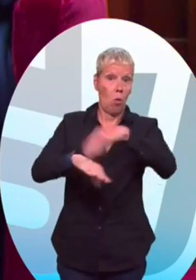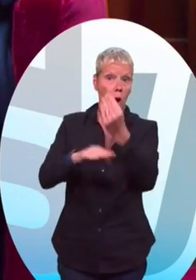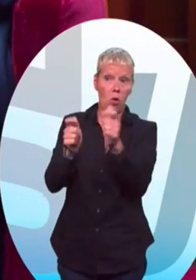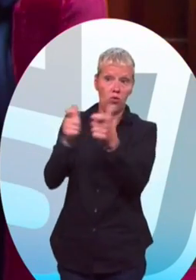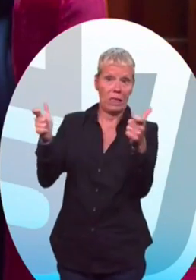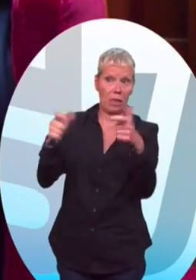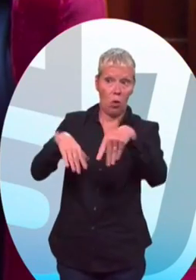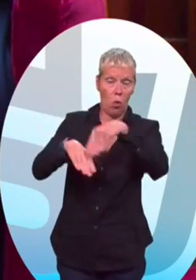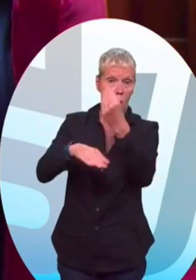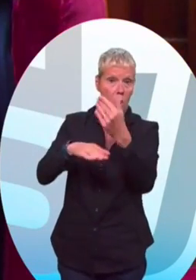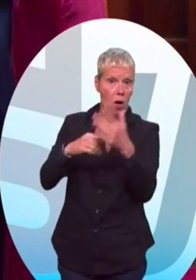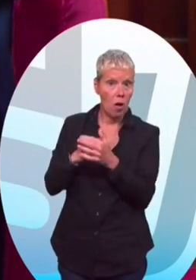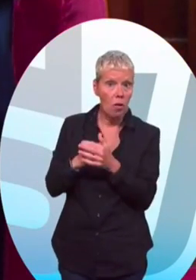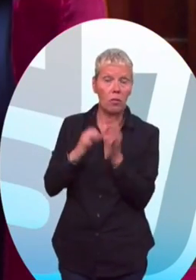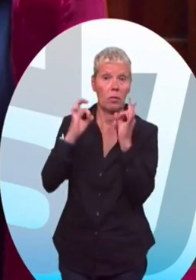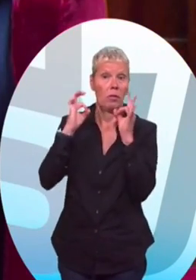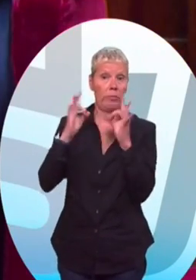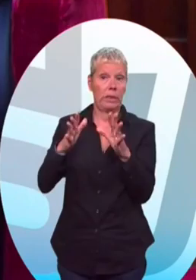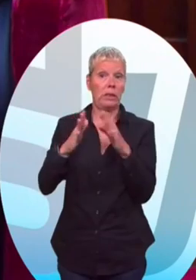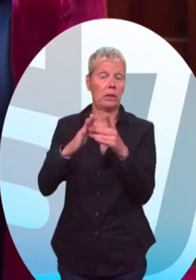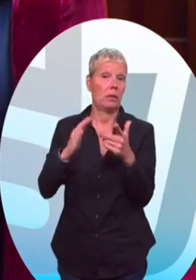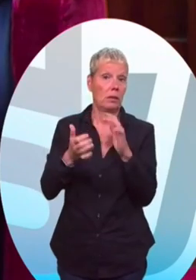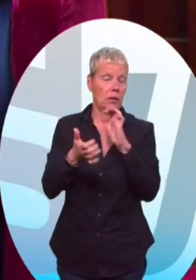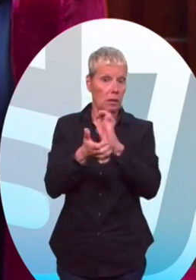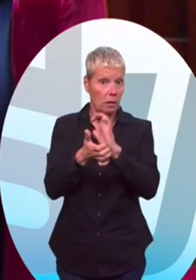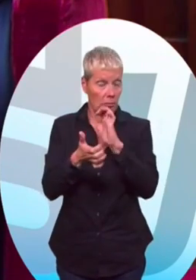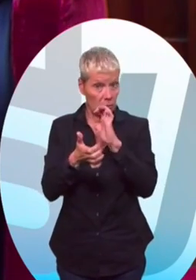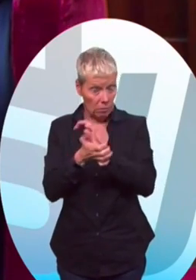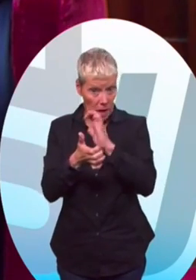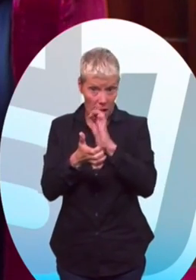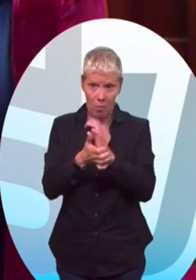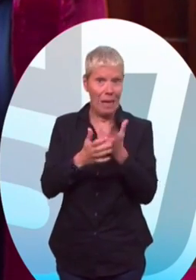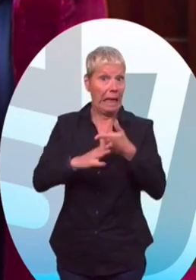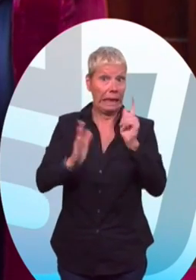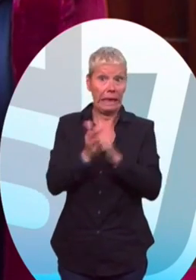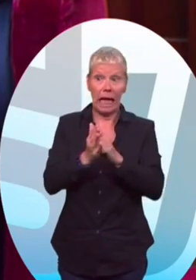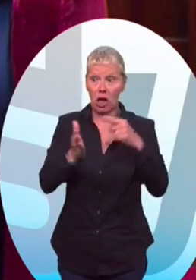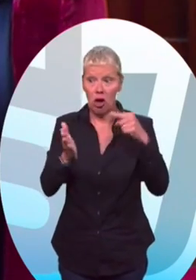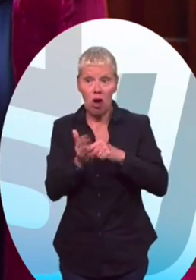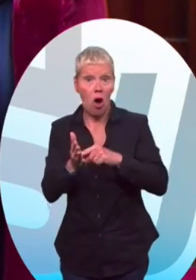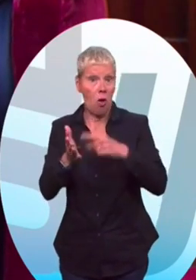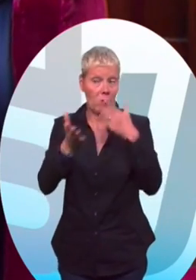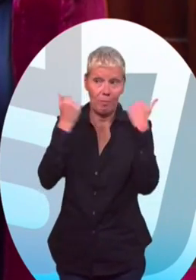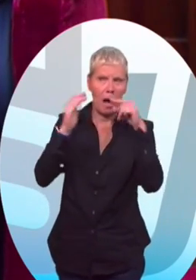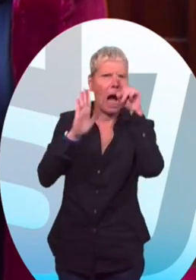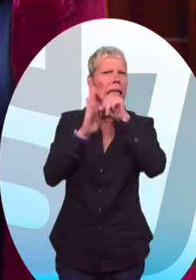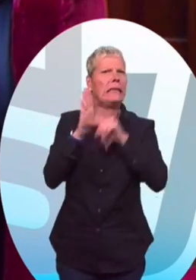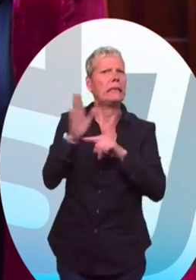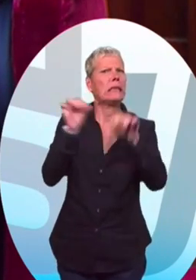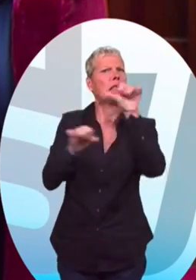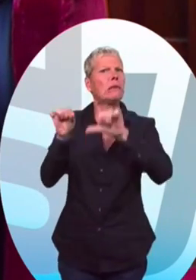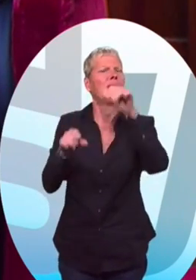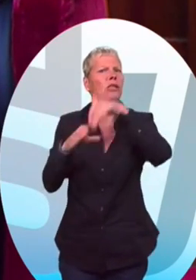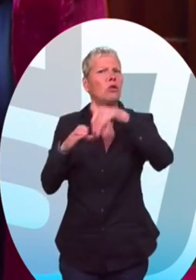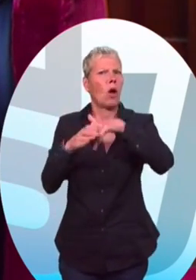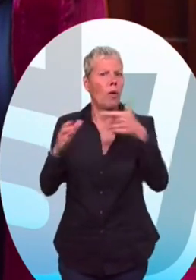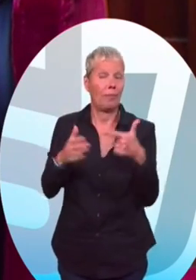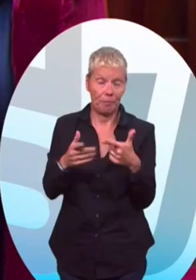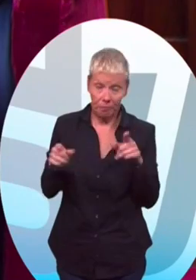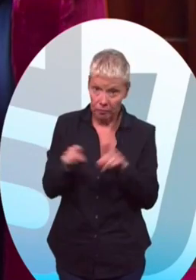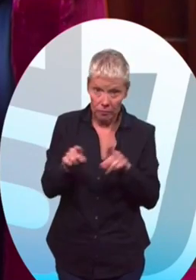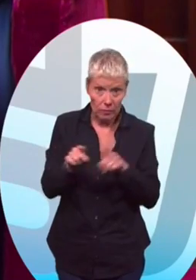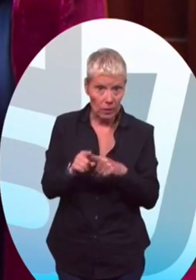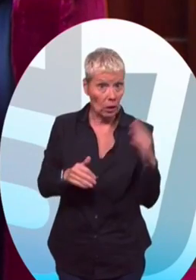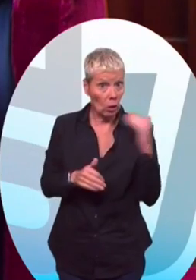à la publication si nédiée et à sa lumière de la liste des produits, l'urgence d